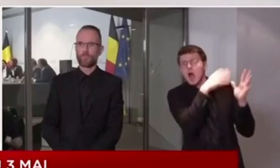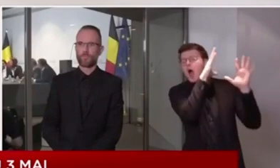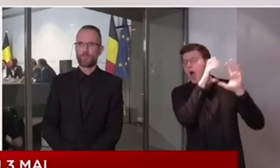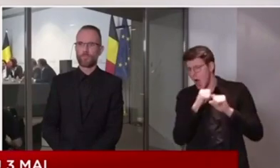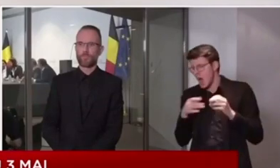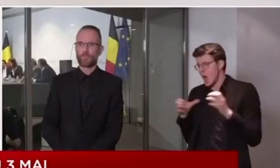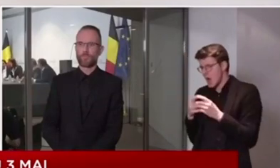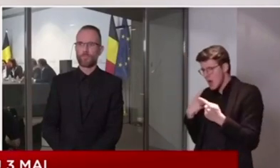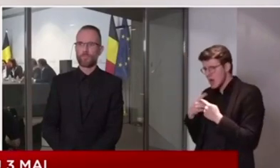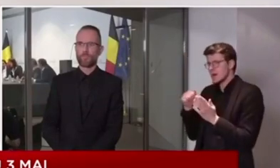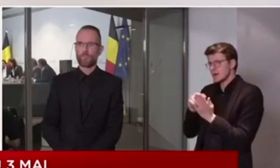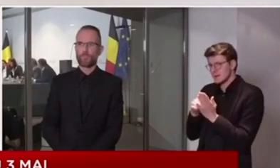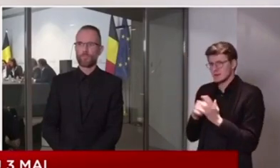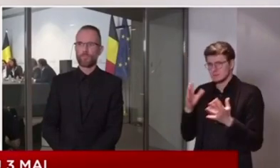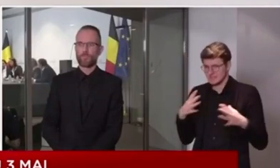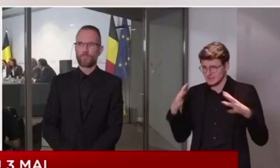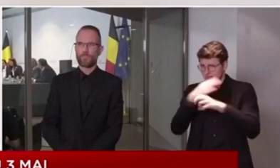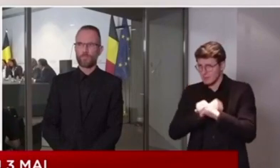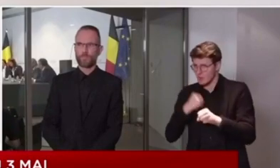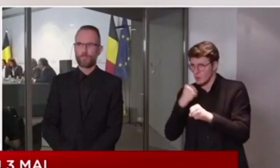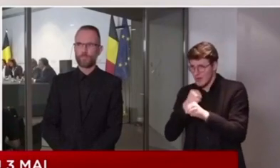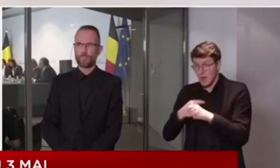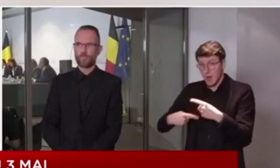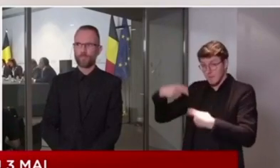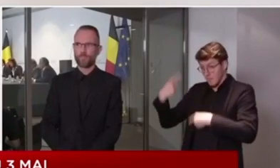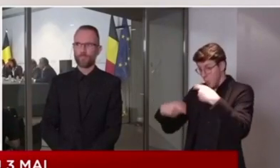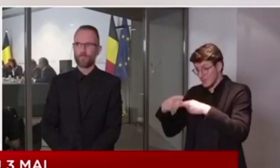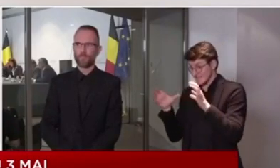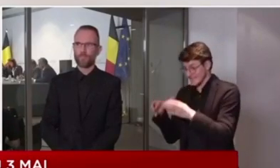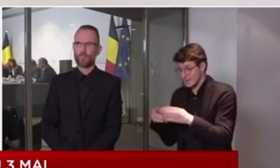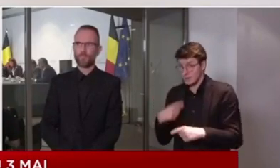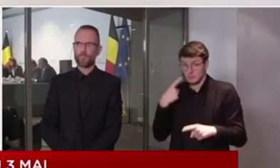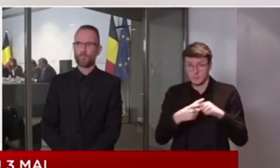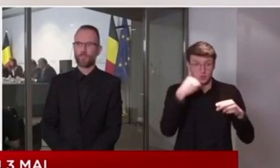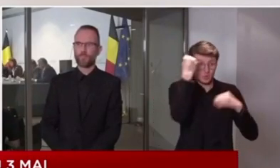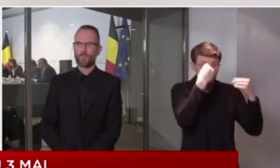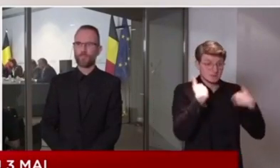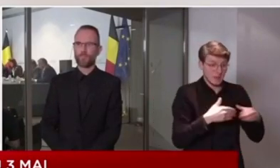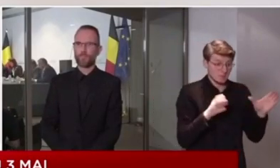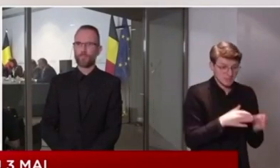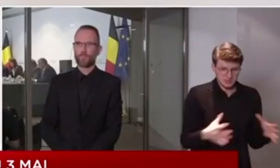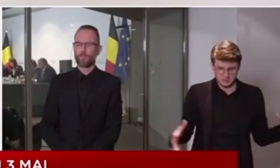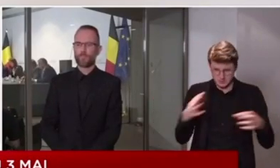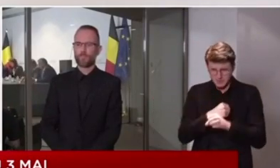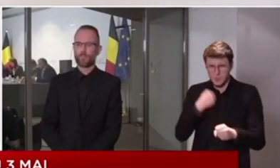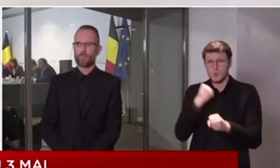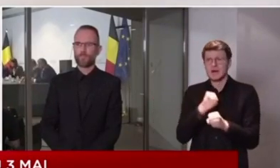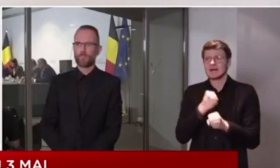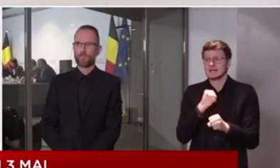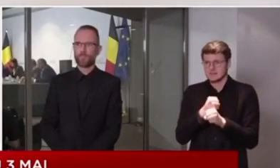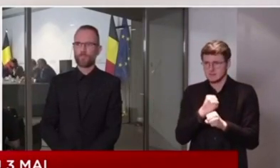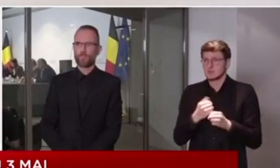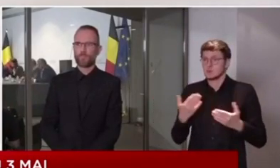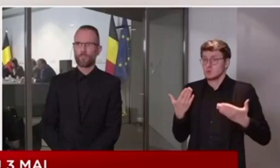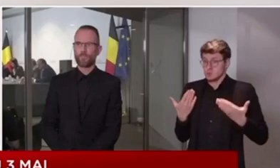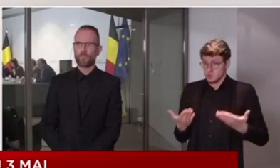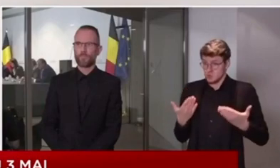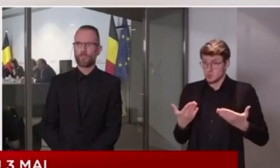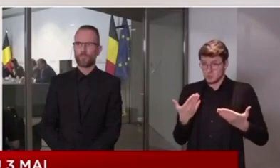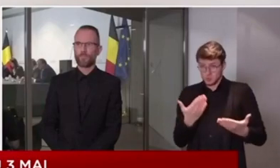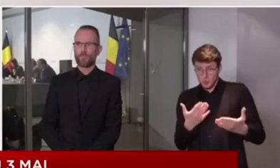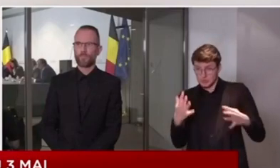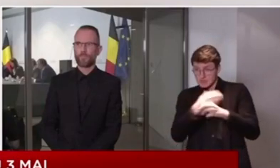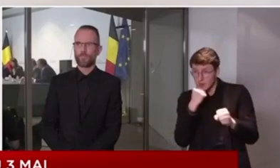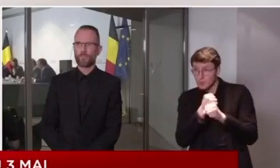Cette alliance de politiciens et de scientifiques est la meilleure garantie pour